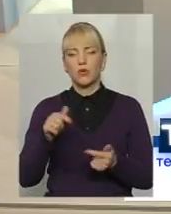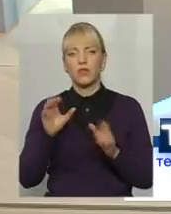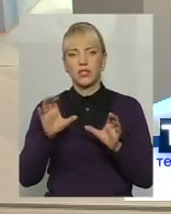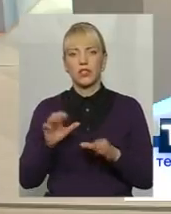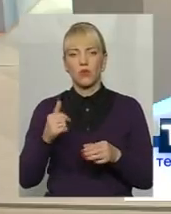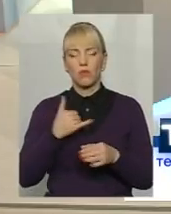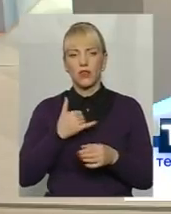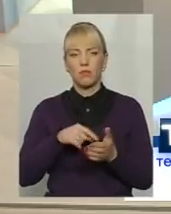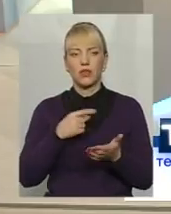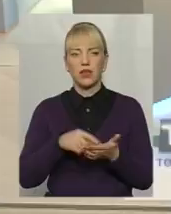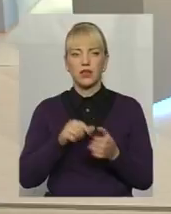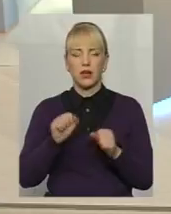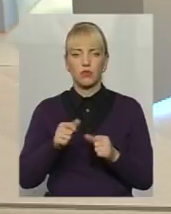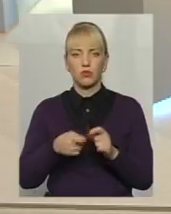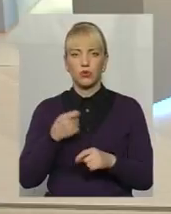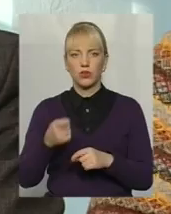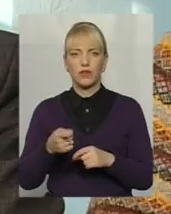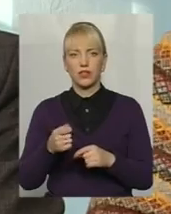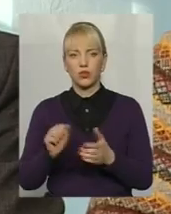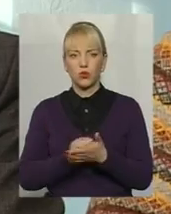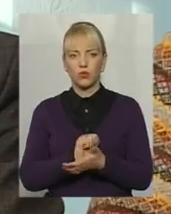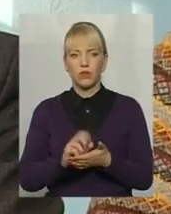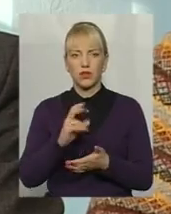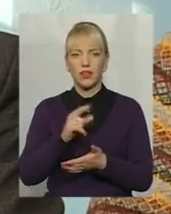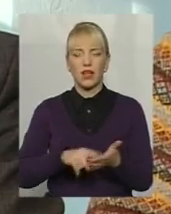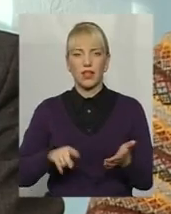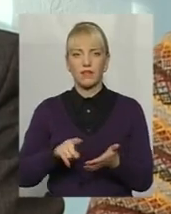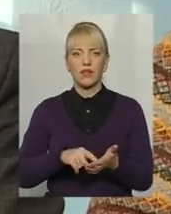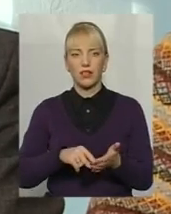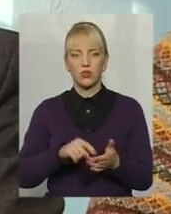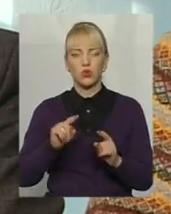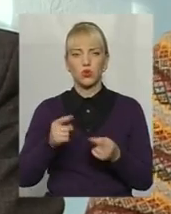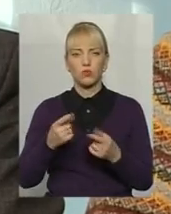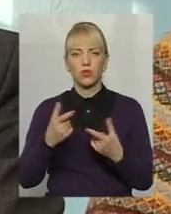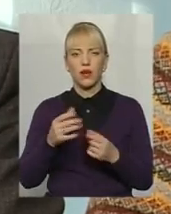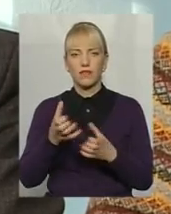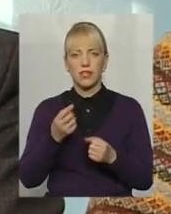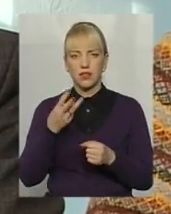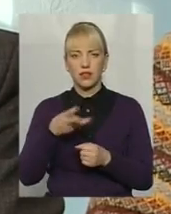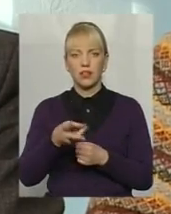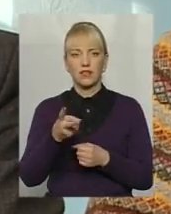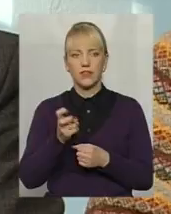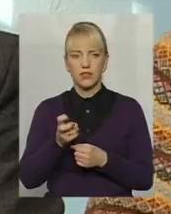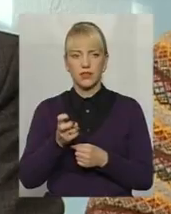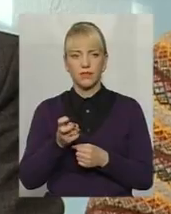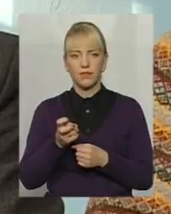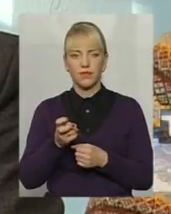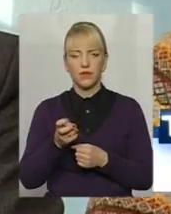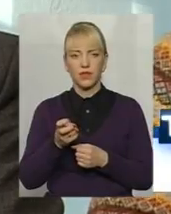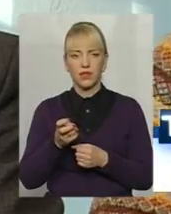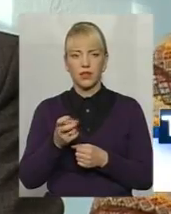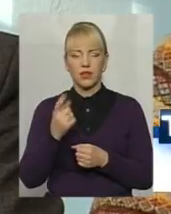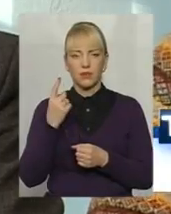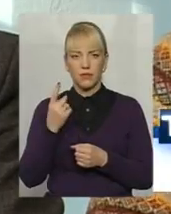питання сьогодні, а може подавати документи на ліквідацію. Чому? Де взяти 3200? Варіантів є кілька.